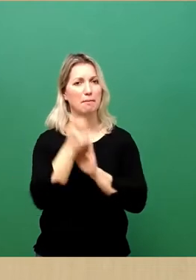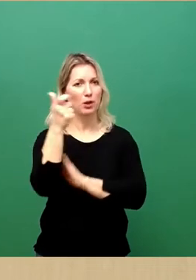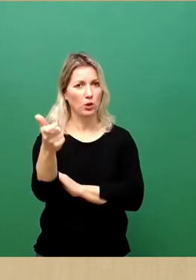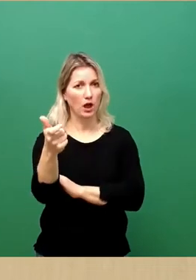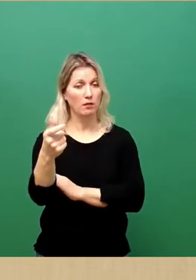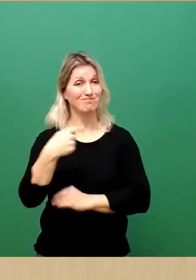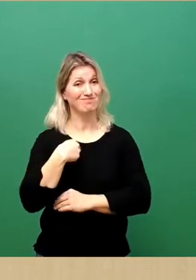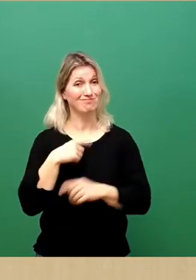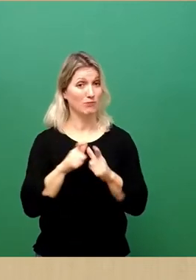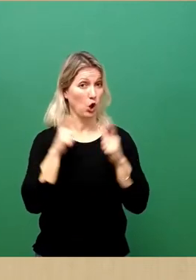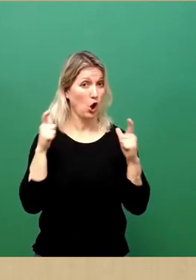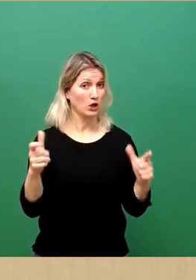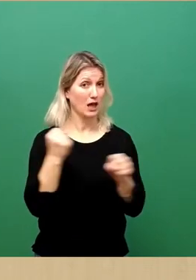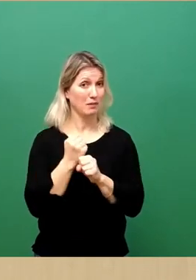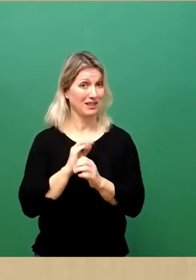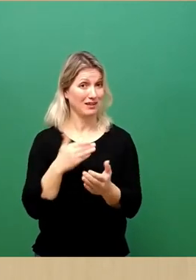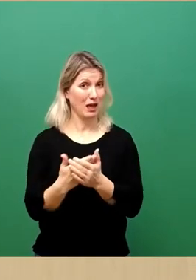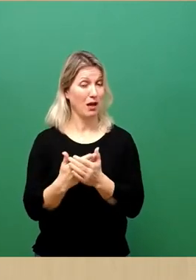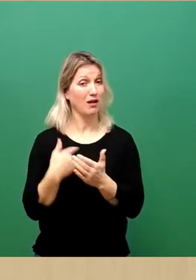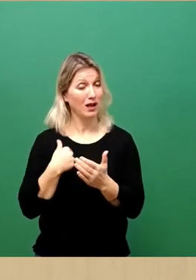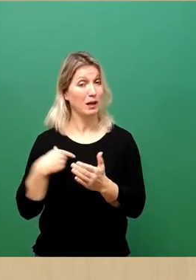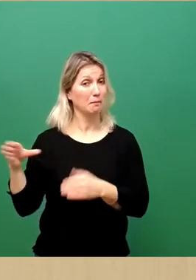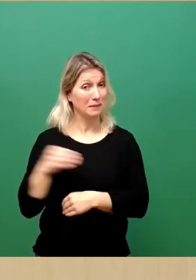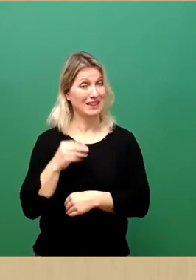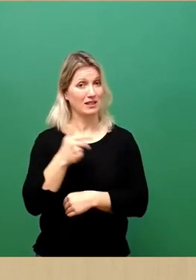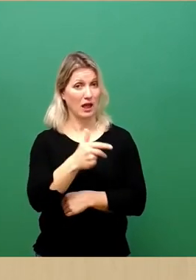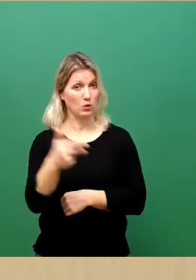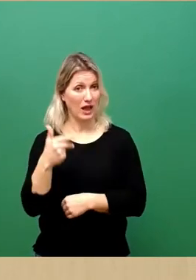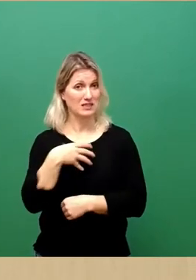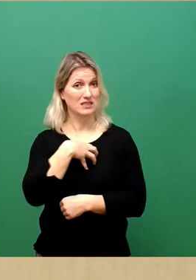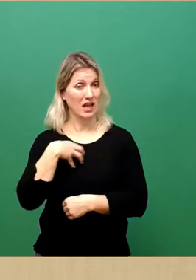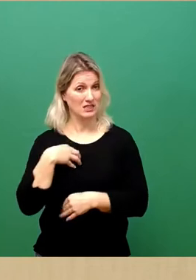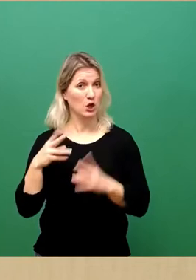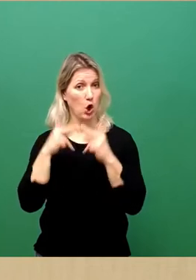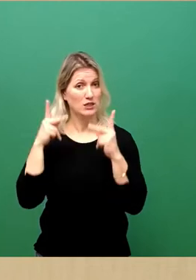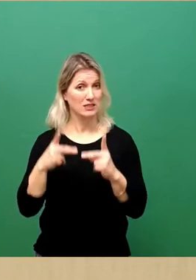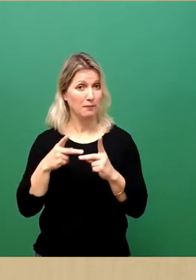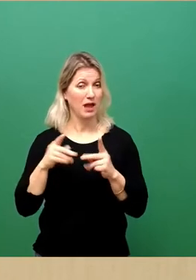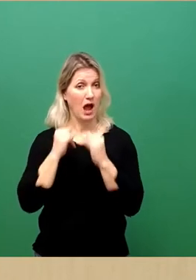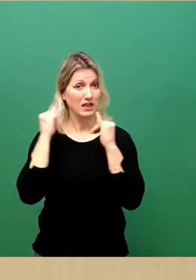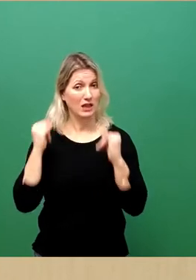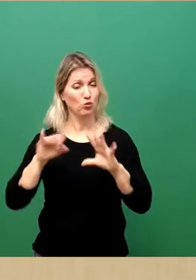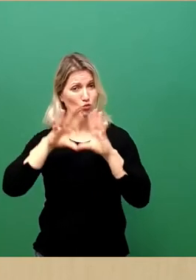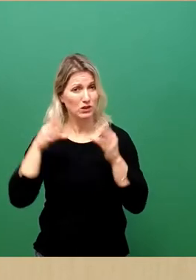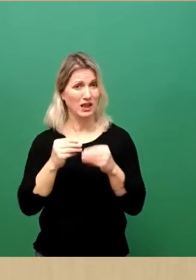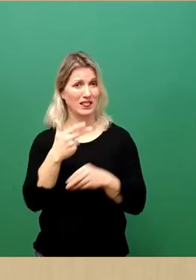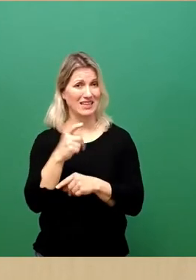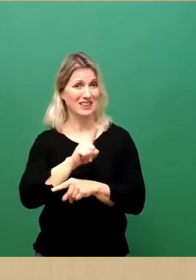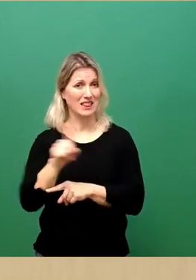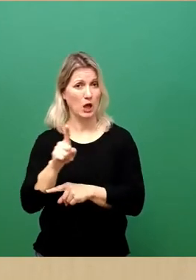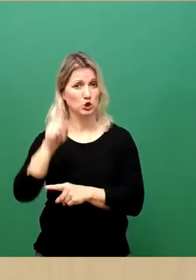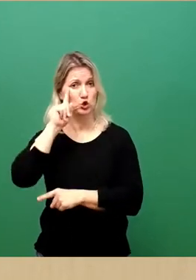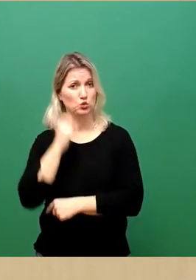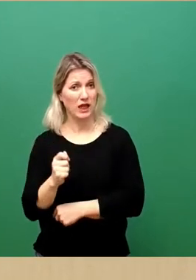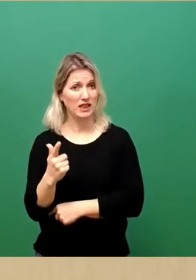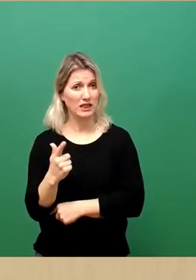gemeinsam mit diesen 33 Dresden Concept-Einrichtungen und gut 30.000 Studierenden nicht nur ein Symbol